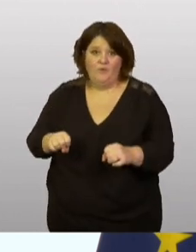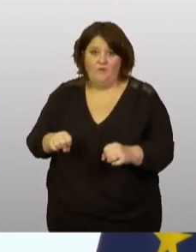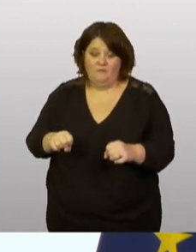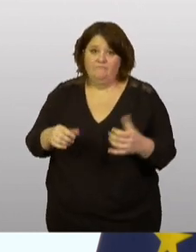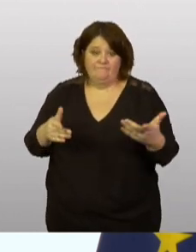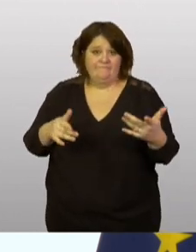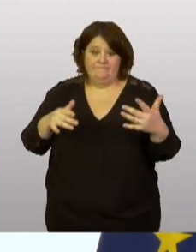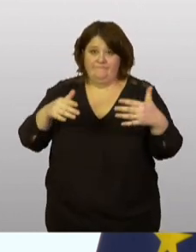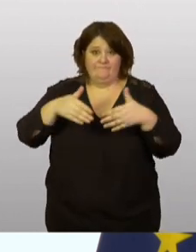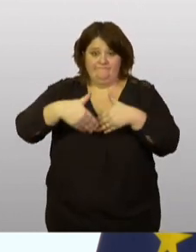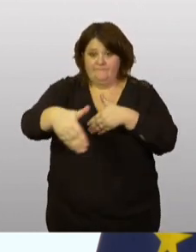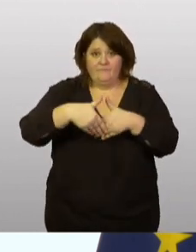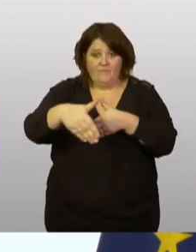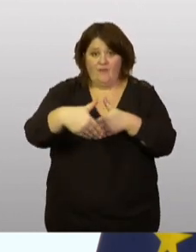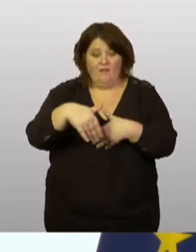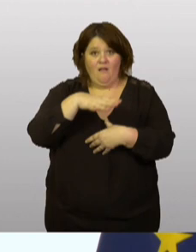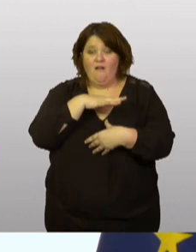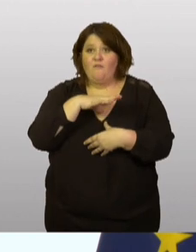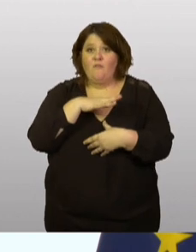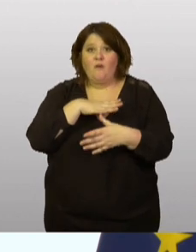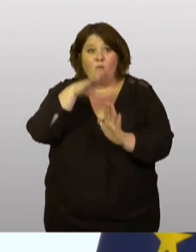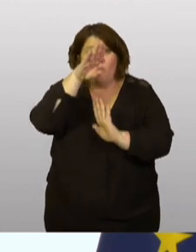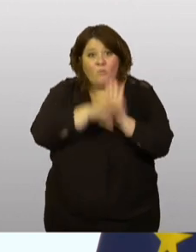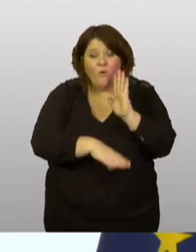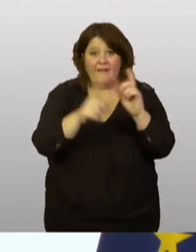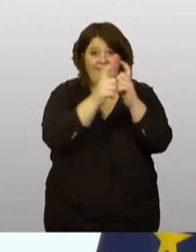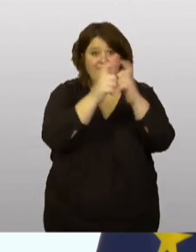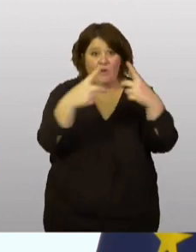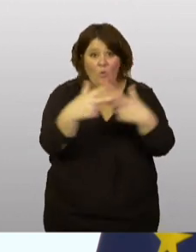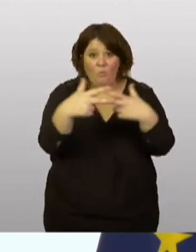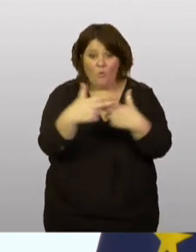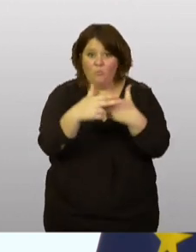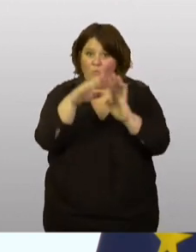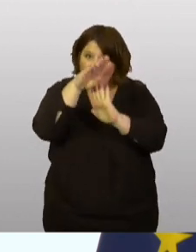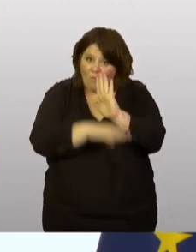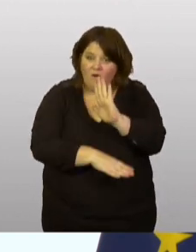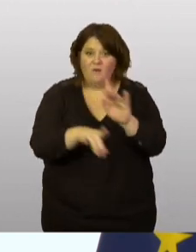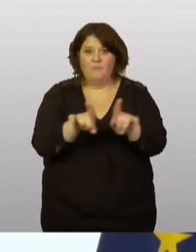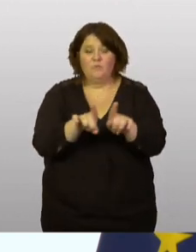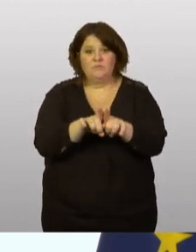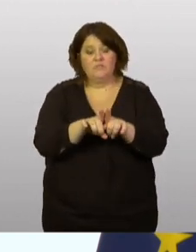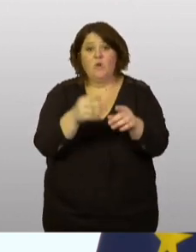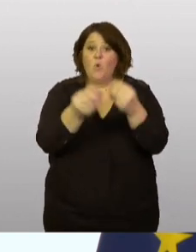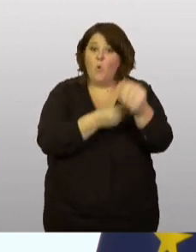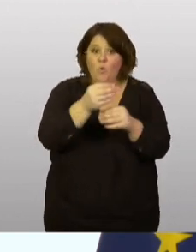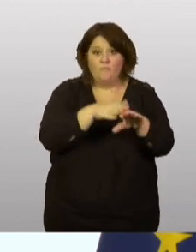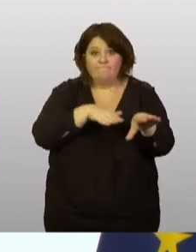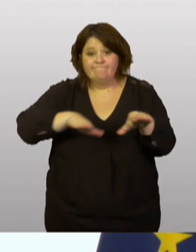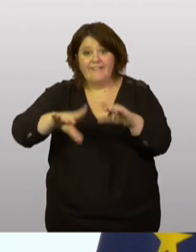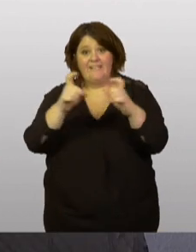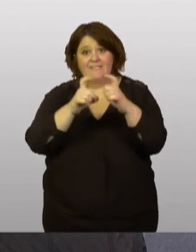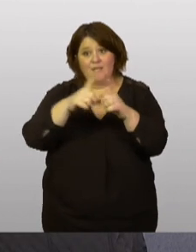nous pourrions avoir soit moins de coupures d'électricité, soit avoir de l'électricité